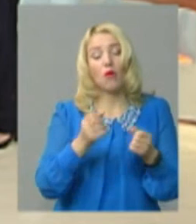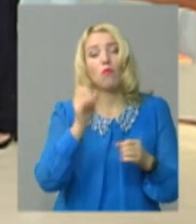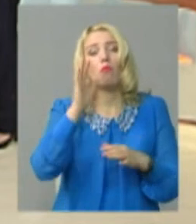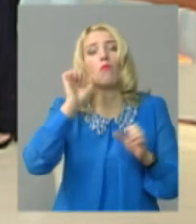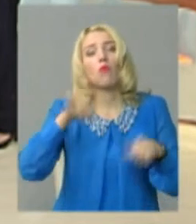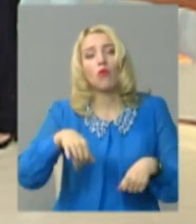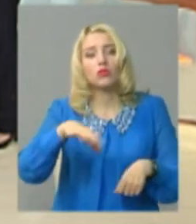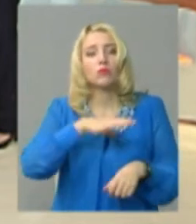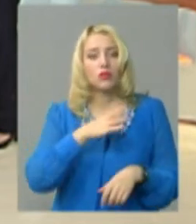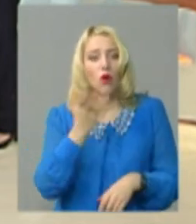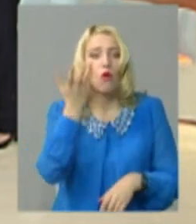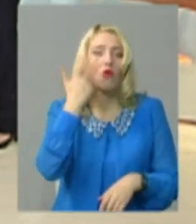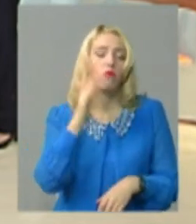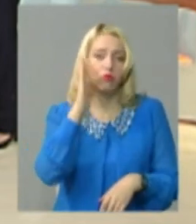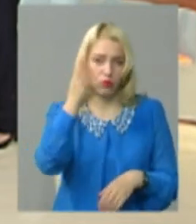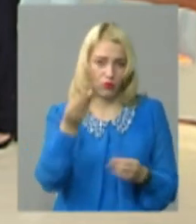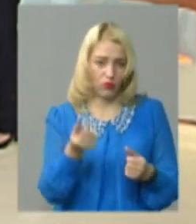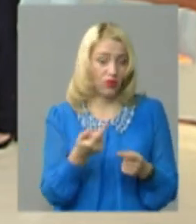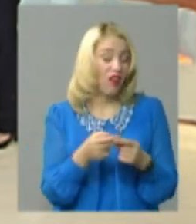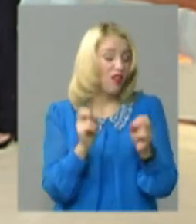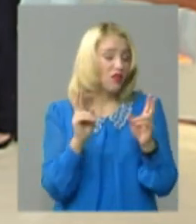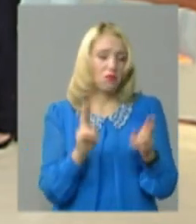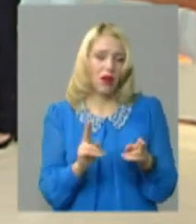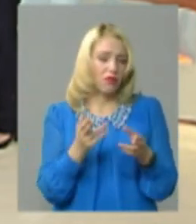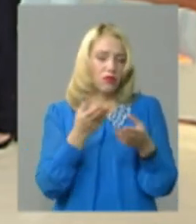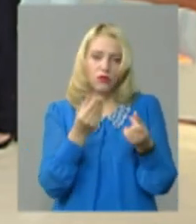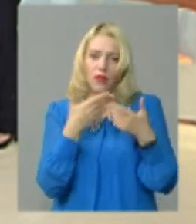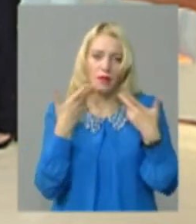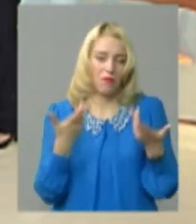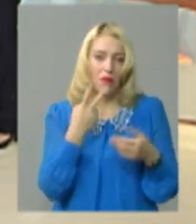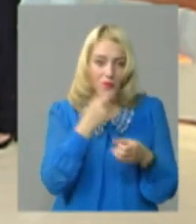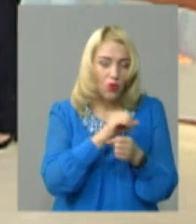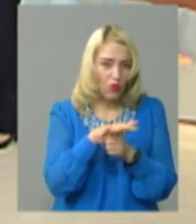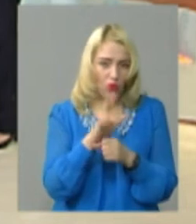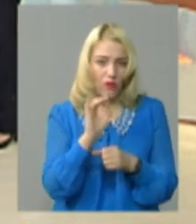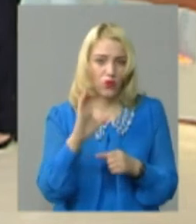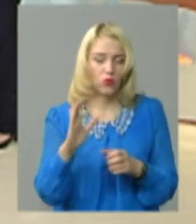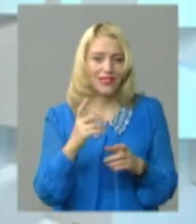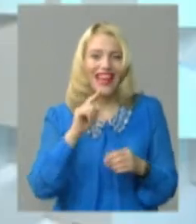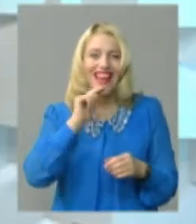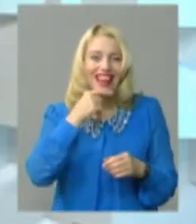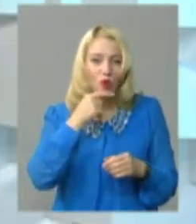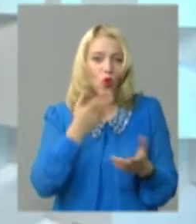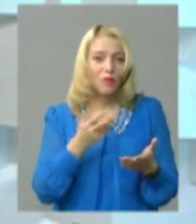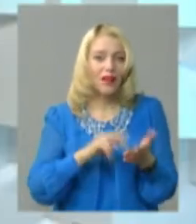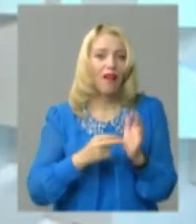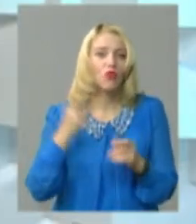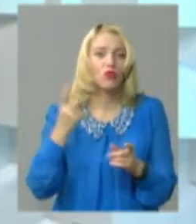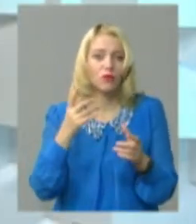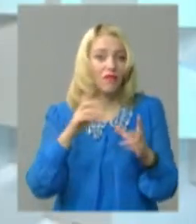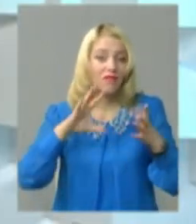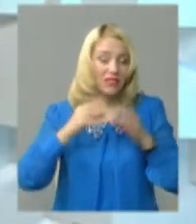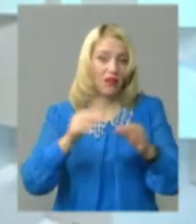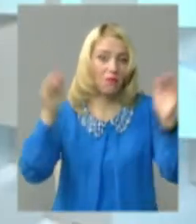а може колись будуть кошти. Але, як правило, коштів не було. Ну, і ми бачимо з коронавірусом економіка взагалі